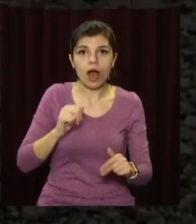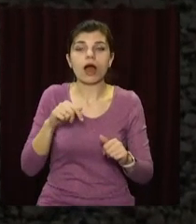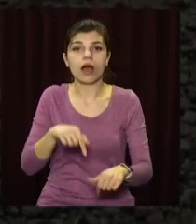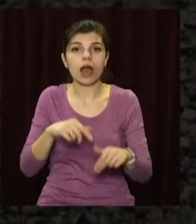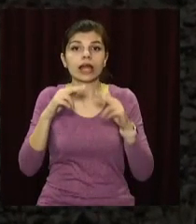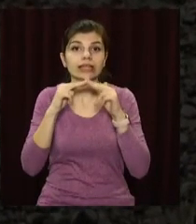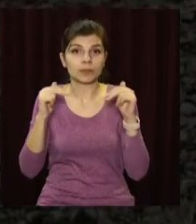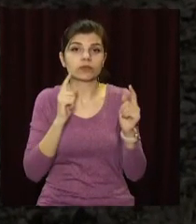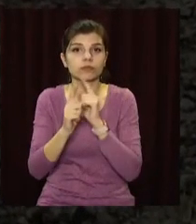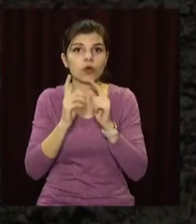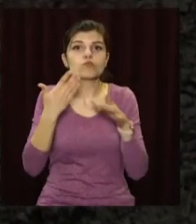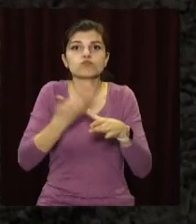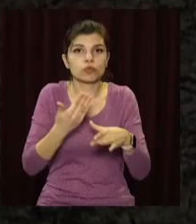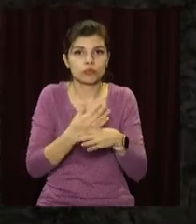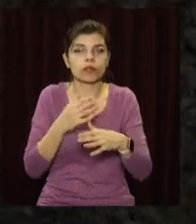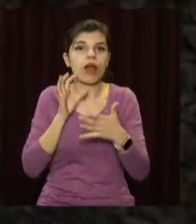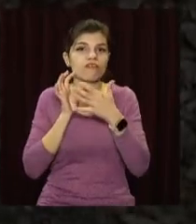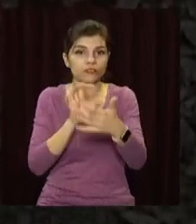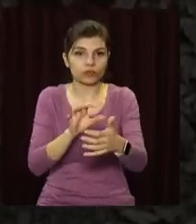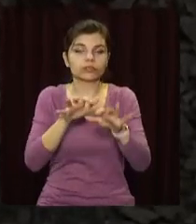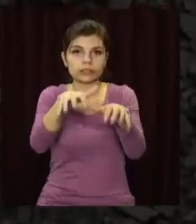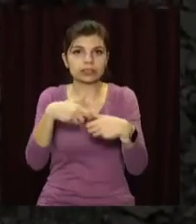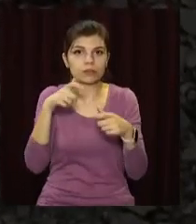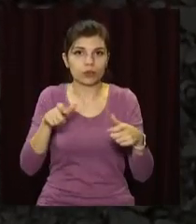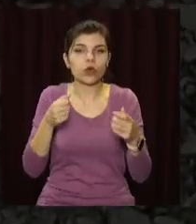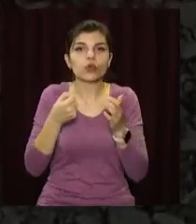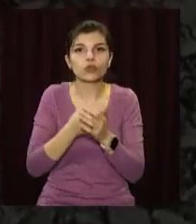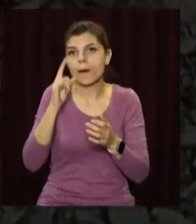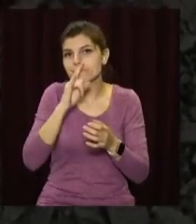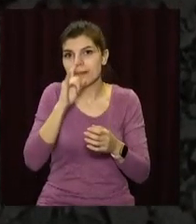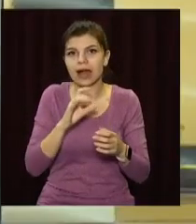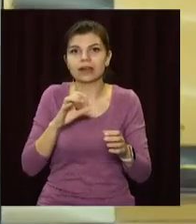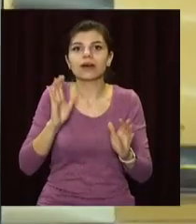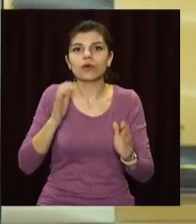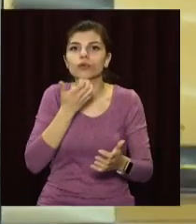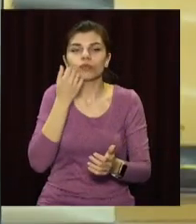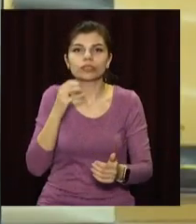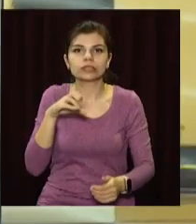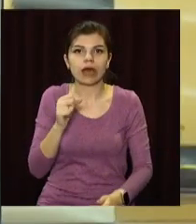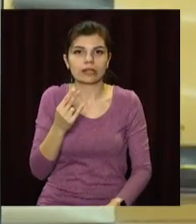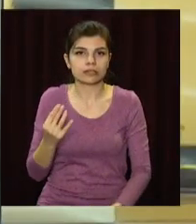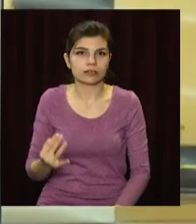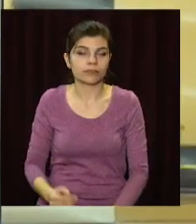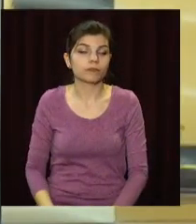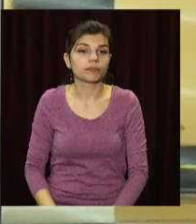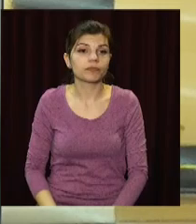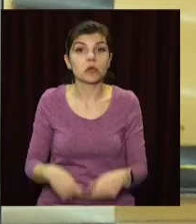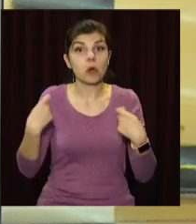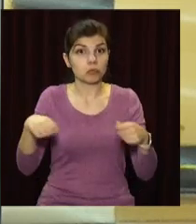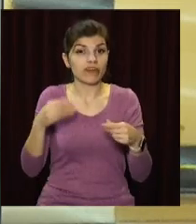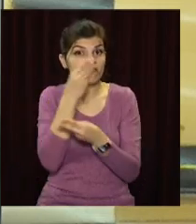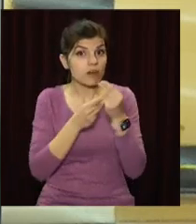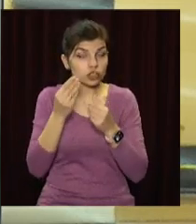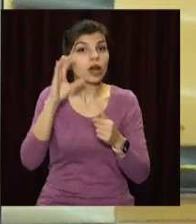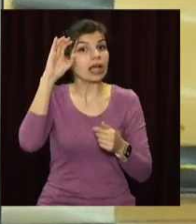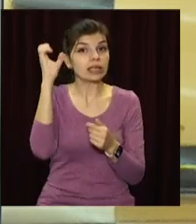автобуси, які підвозитимуть пасажирів цих рейсів до маленьких станцій. Торгувала фальшивками.